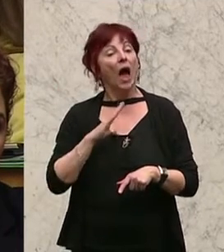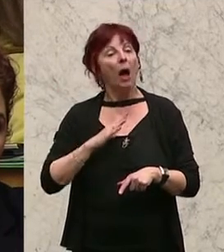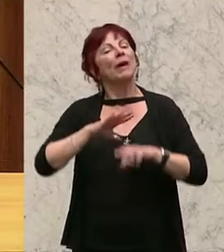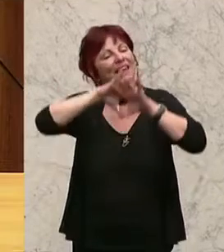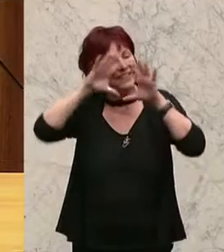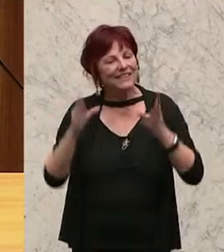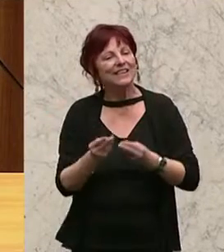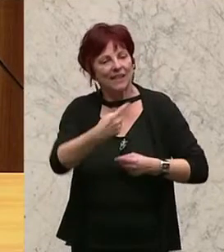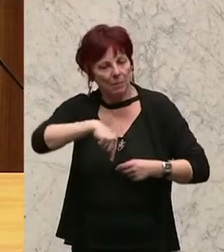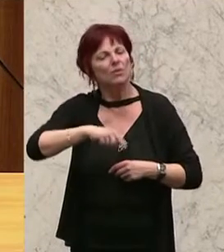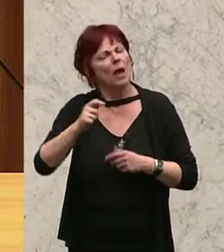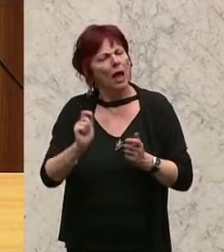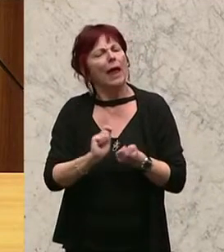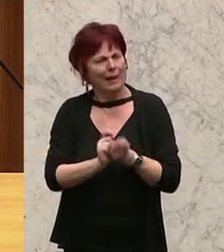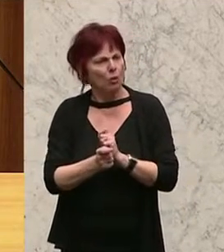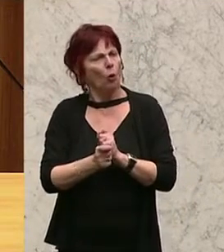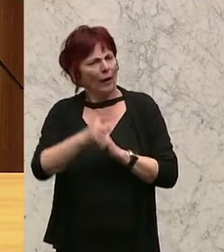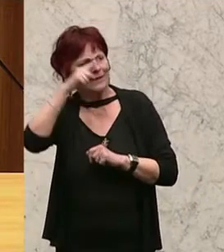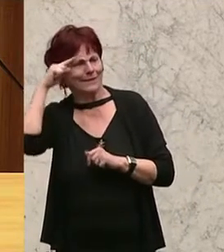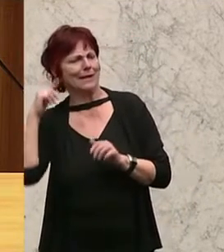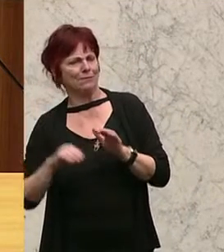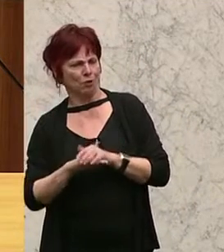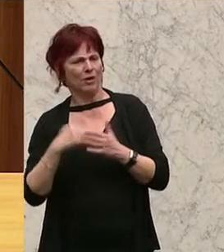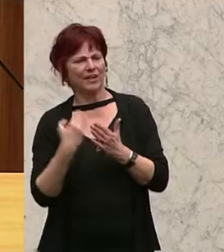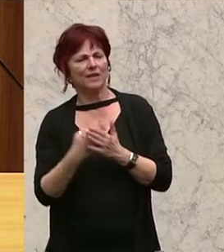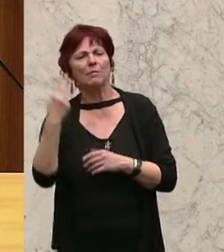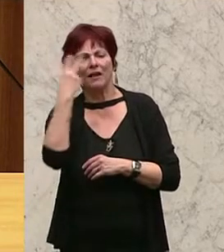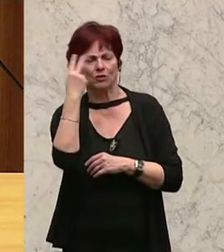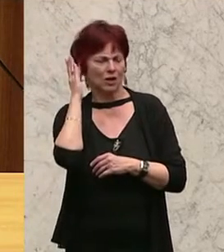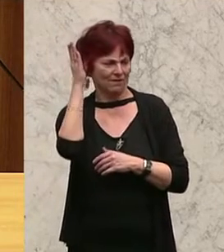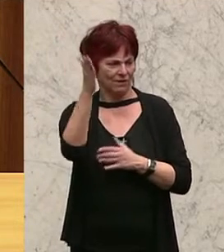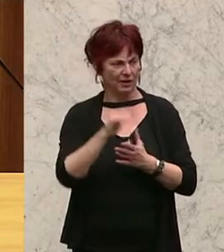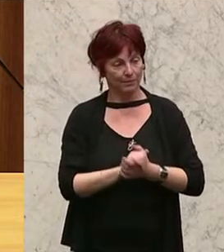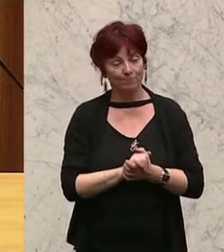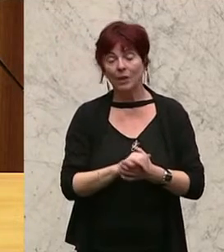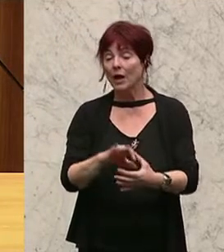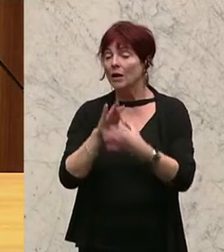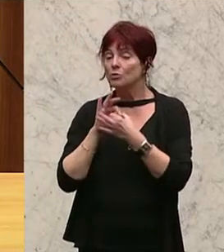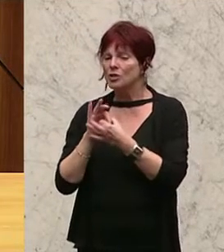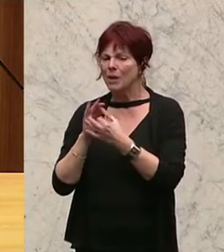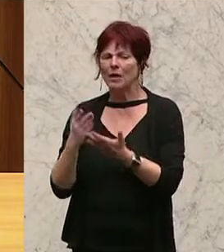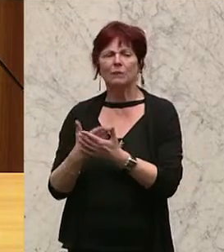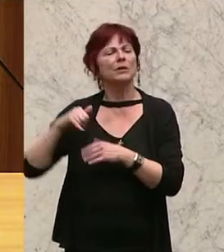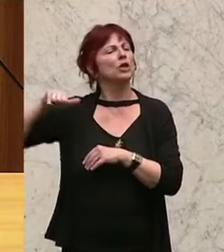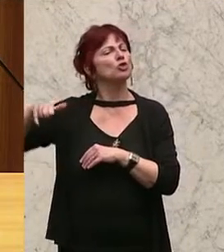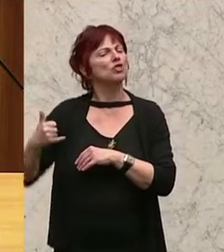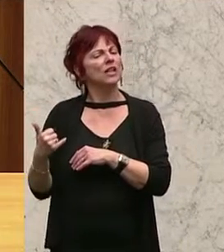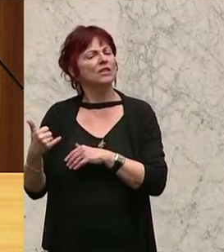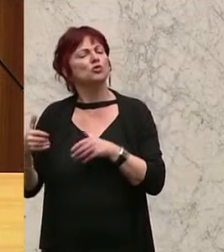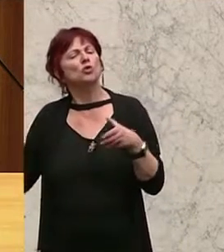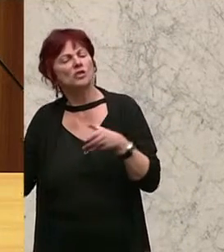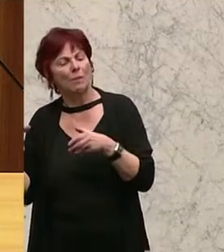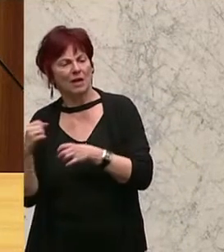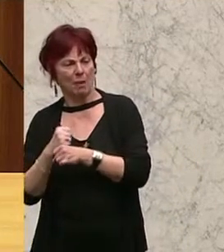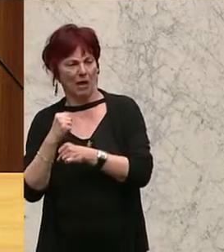sinnvoll und wir werden Ihnen daher zustimmen. Im Zusammenhang mit der justiziellen Zusammenarbeit gibt es aber auch noch ein Thema, das